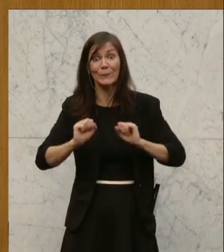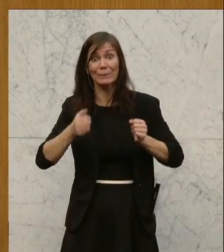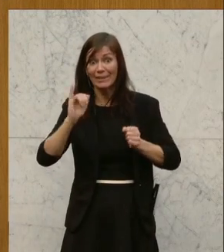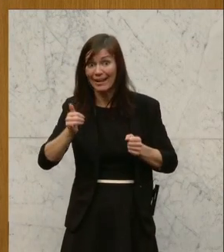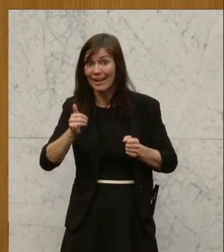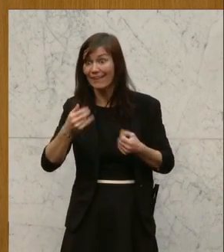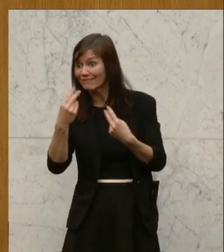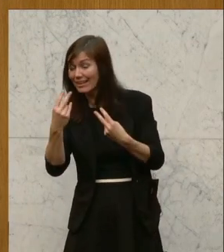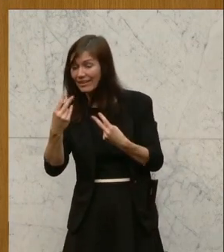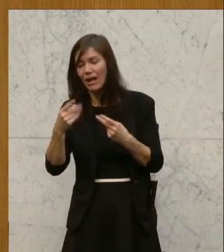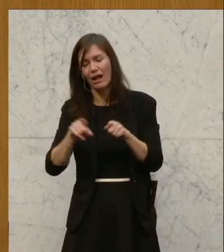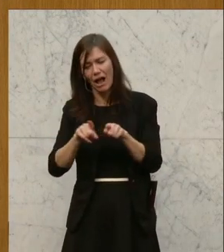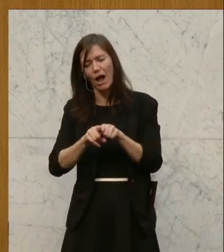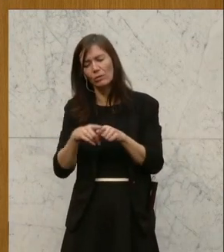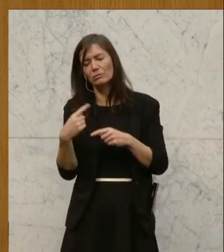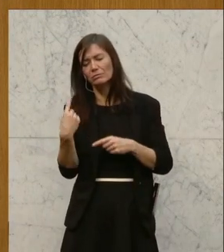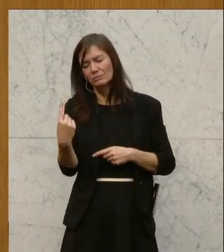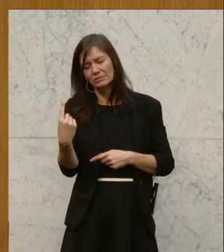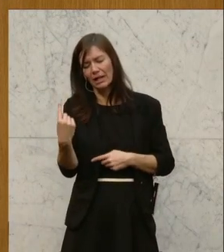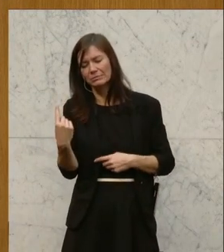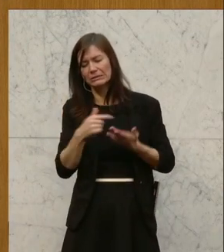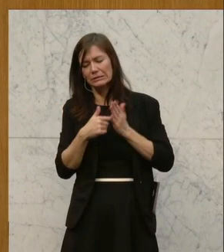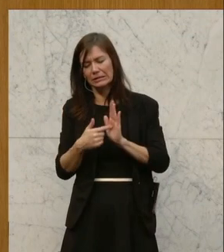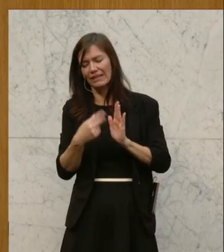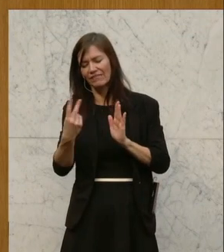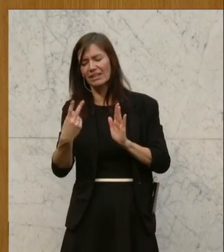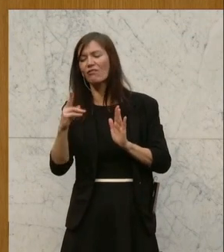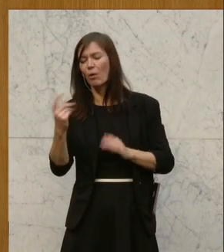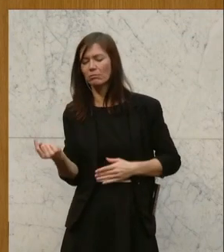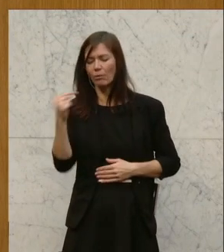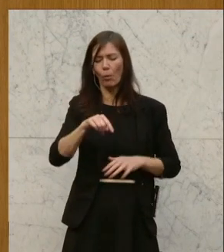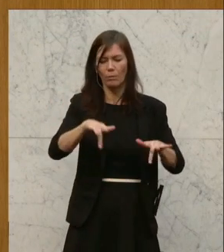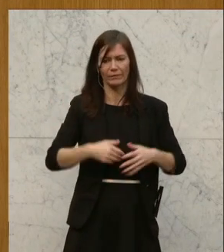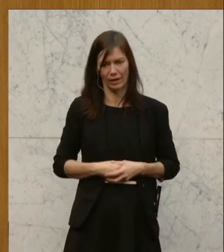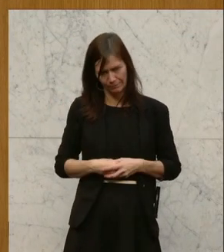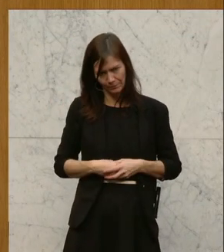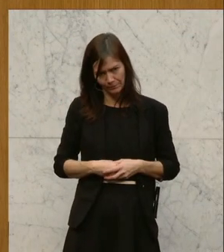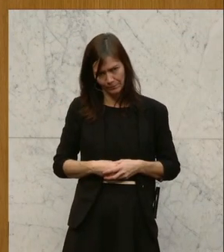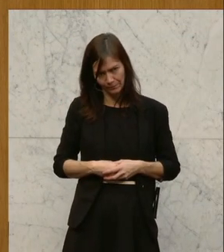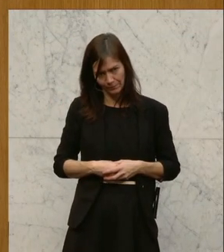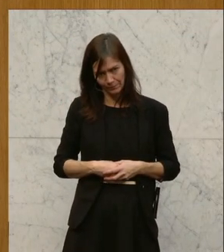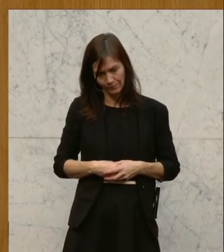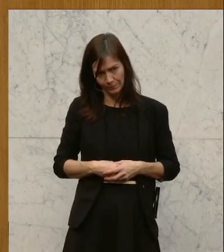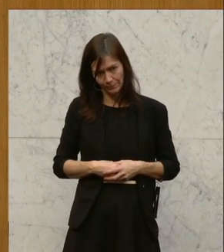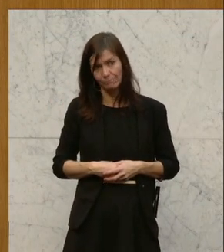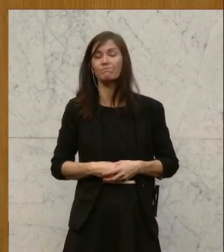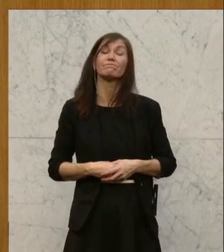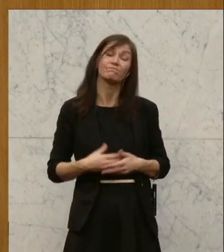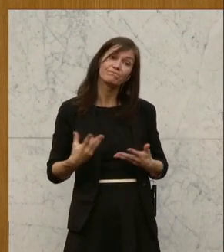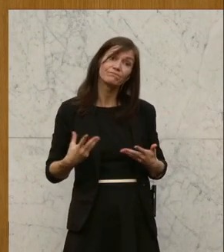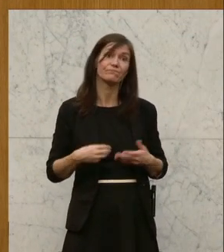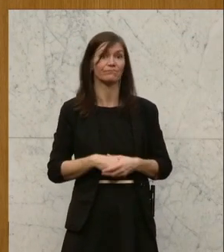untermauert, meine sehr verehrten Damen und Herren. Aber ich möchte auch vielleicht, keine Sorge ist nicht die erste, ich möchte vielleicht auch ganz